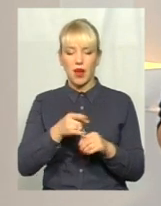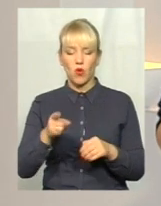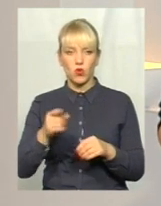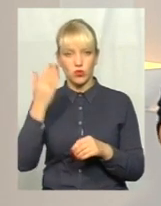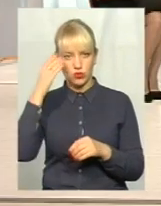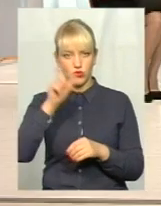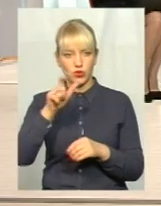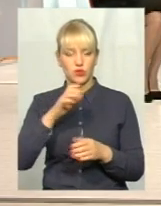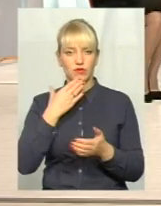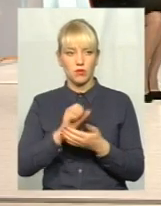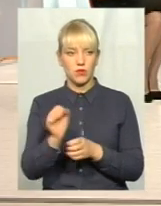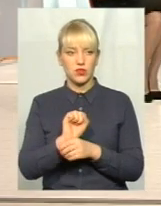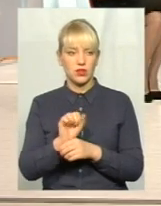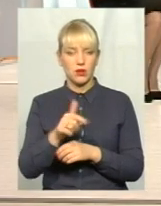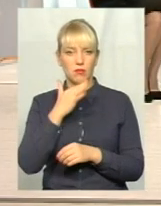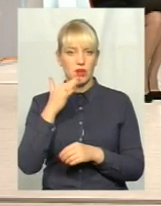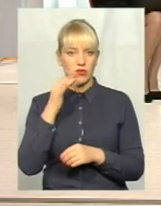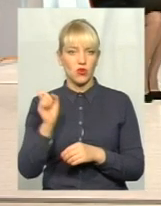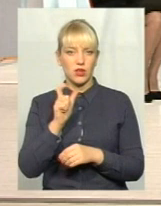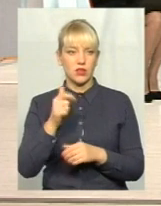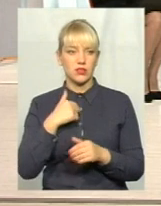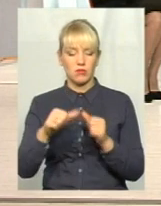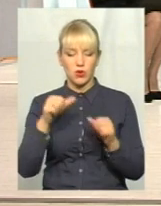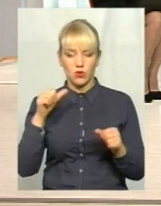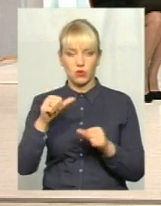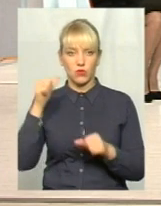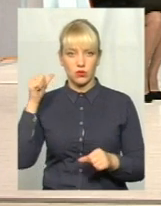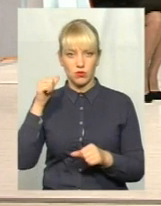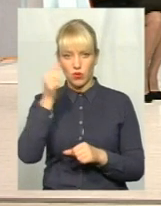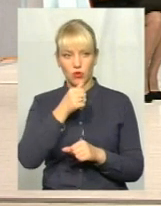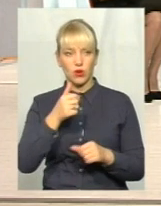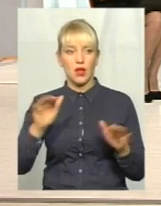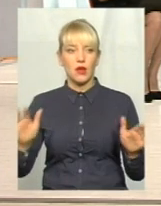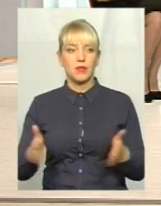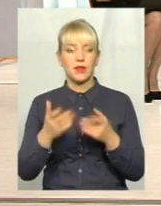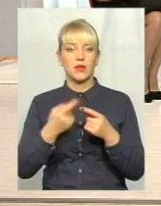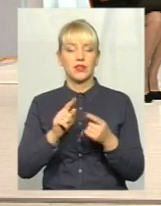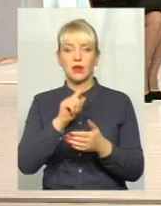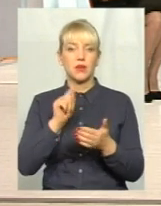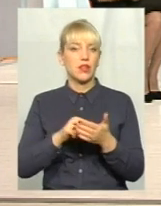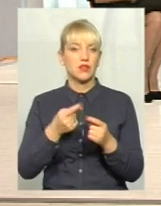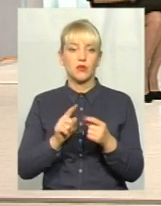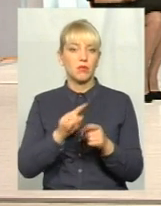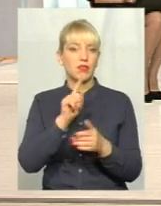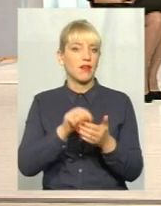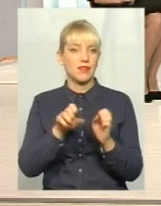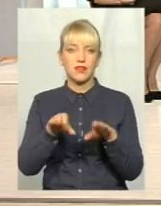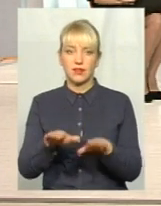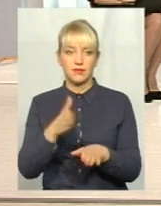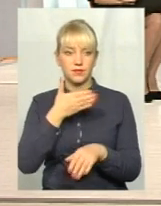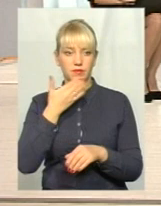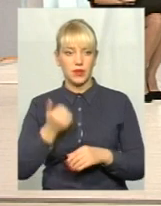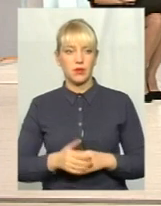таки, приїжджають. Ми просто неодноразово і минулого, і позаминулого року піднімали питання, але воно так і не рухнулося з місця.